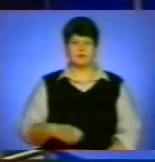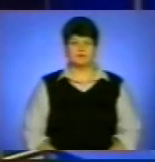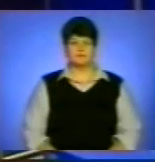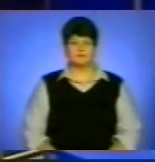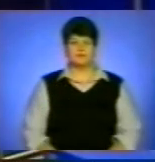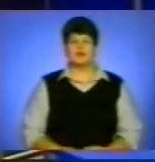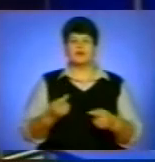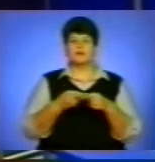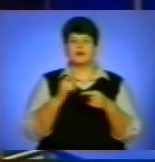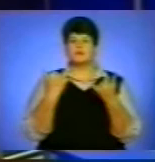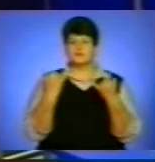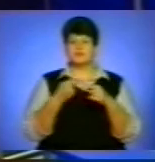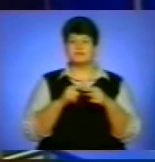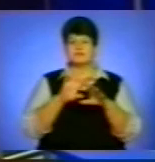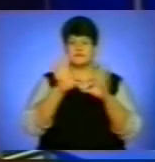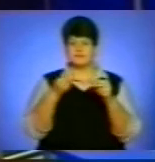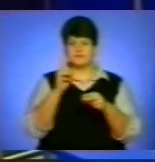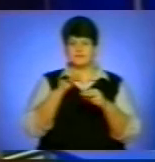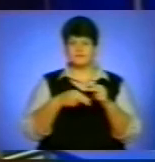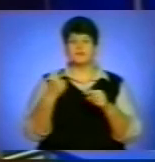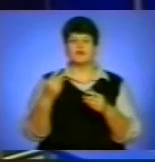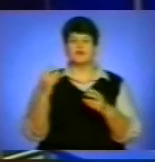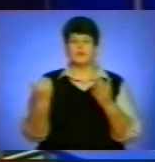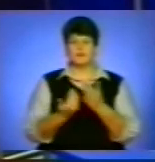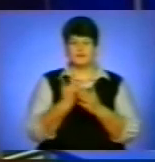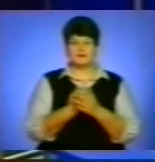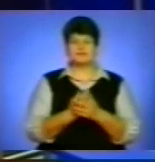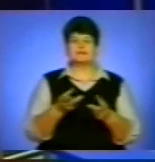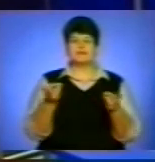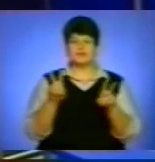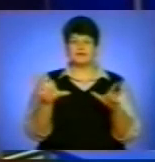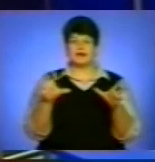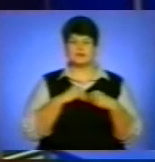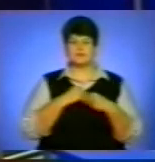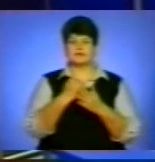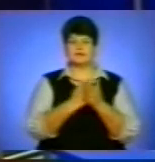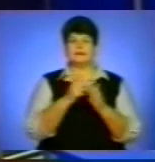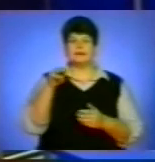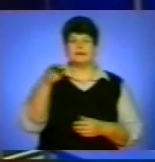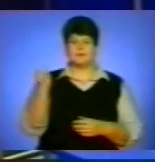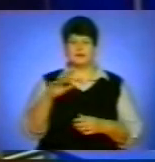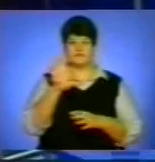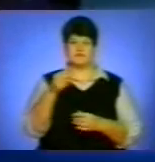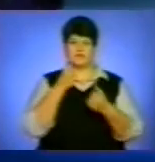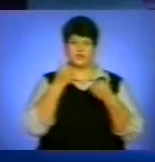На сьогодні це всі новини. Бажаю вам гарного завершення дня. Залишайтеся разом з каналом ТТБ і на все добре.